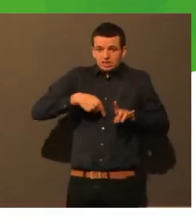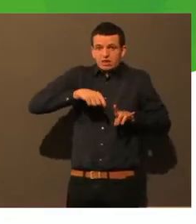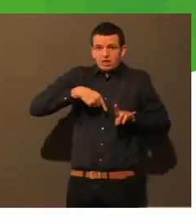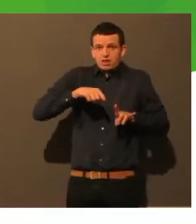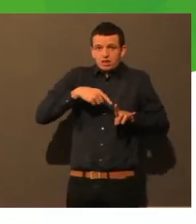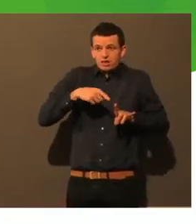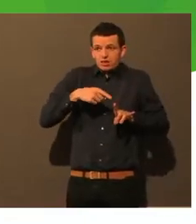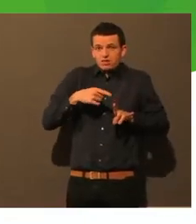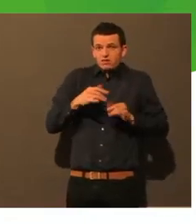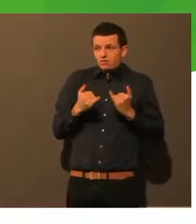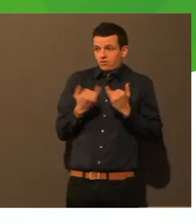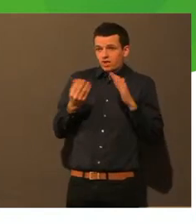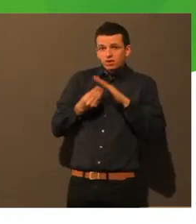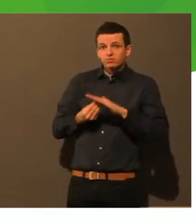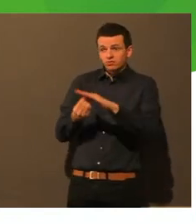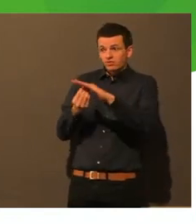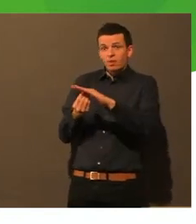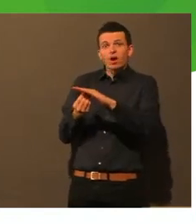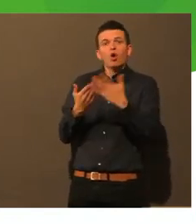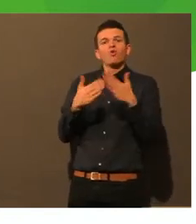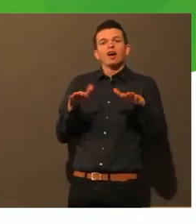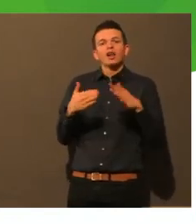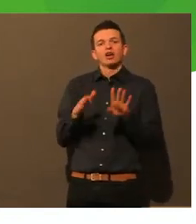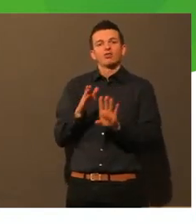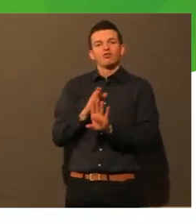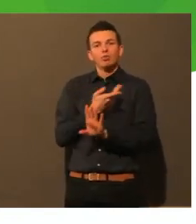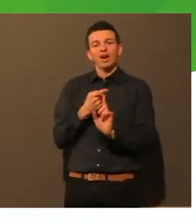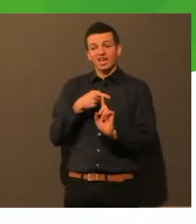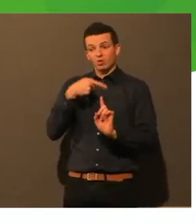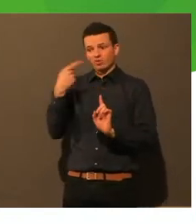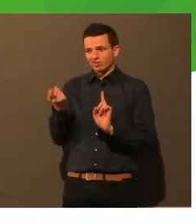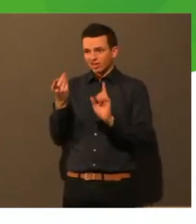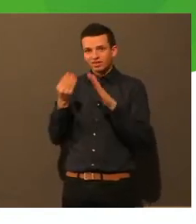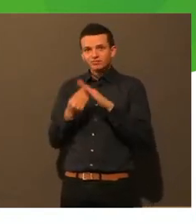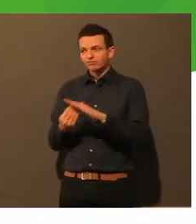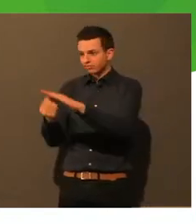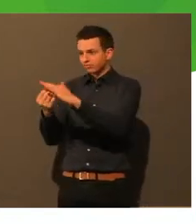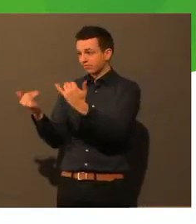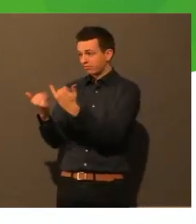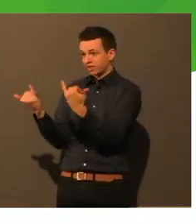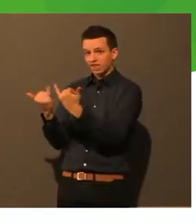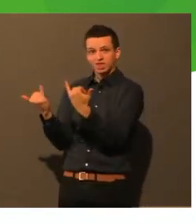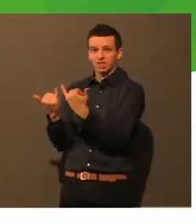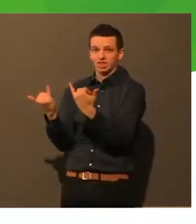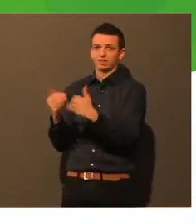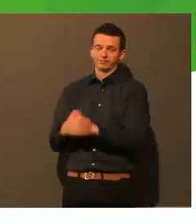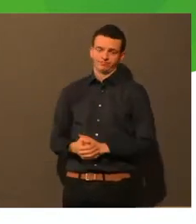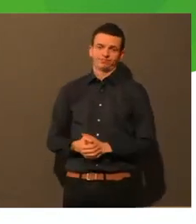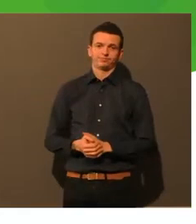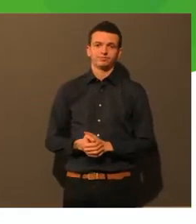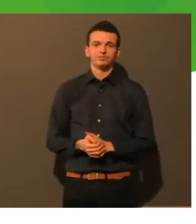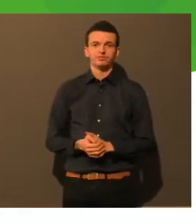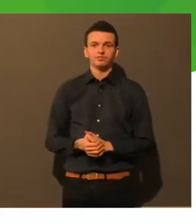solchen Menschen auch zu helfen und nicht nur eine Freude zu machen, sondern trotzdem halt auch die